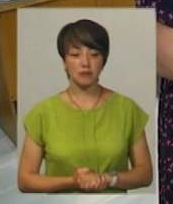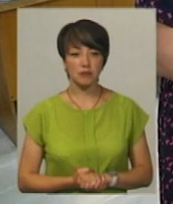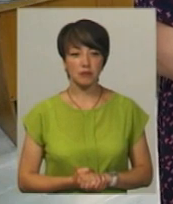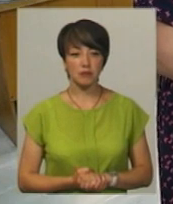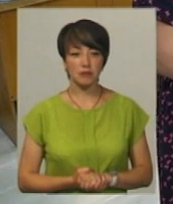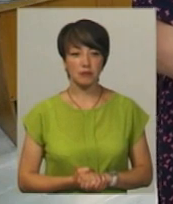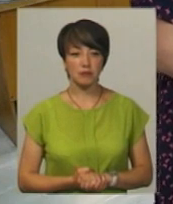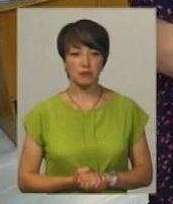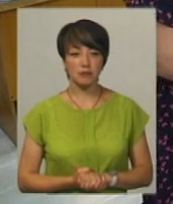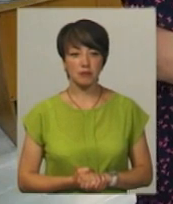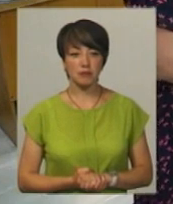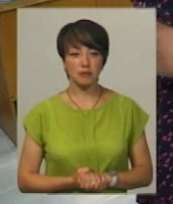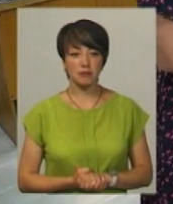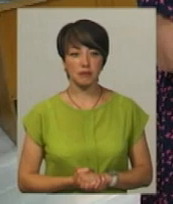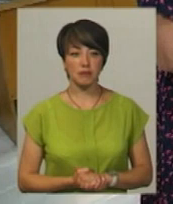Звичайно.